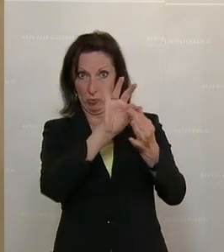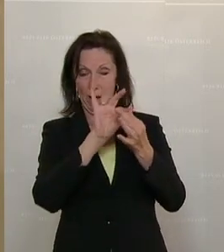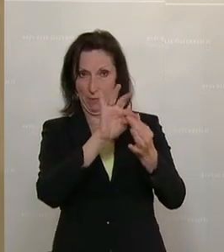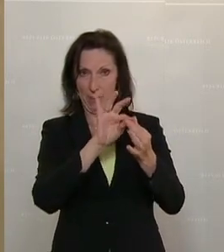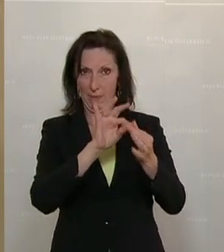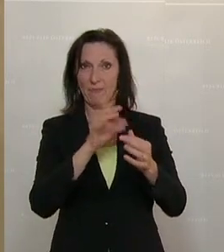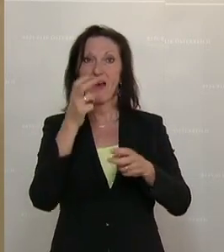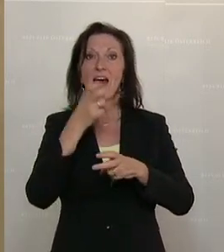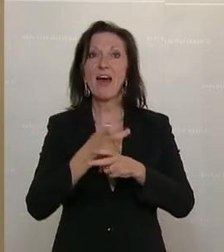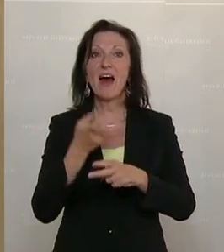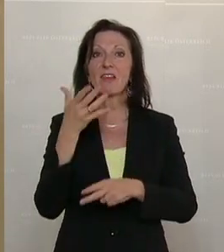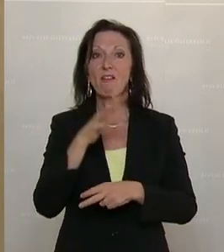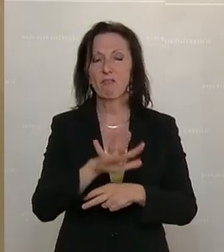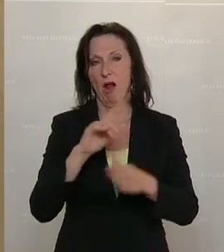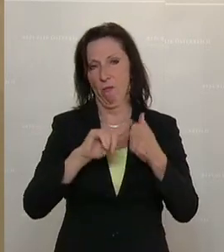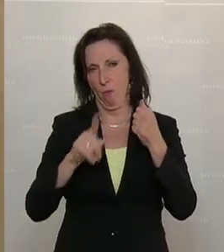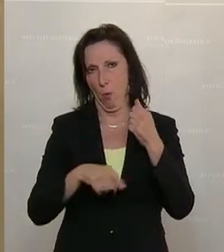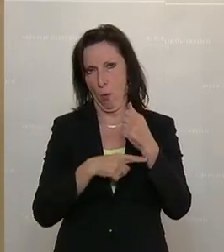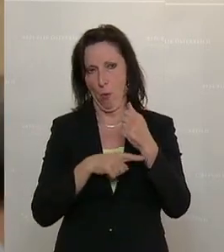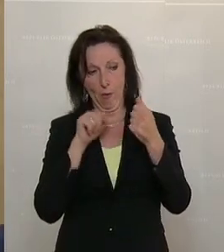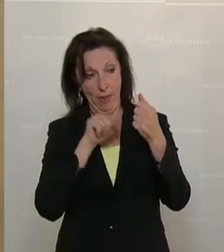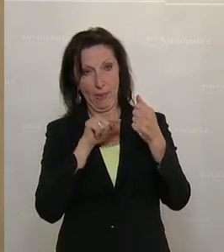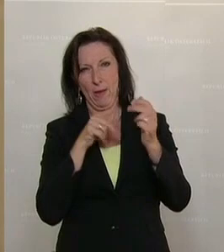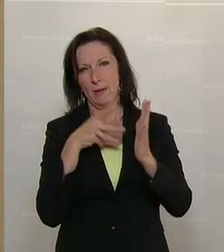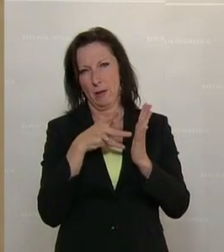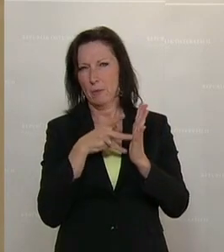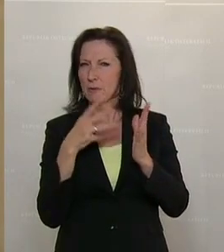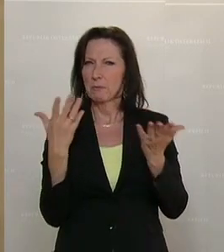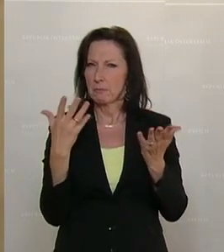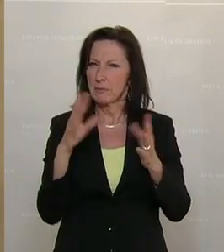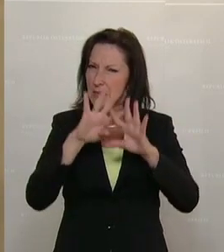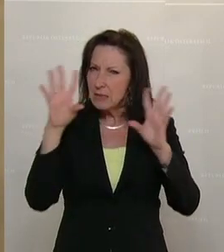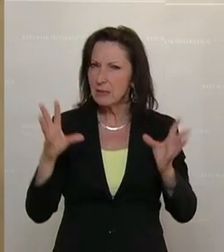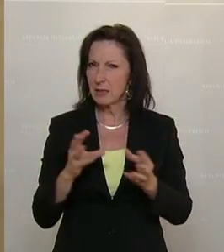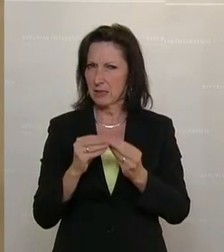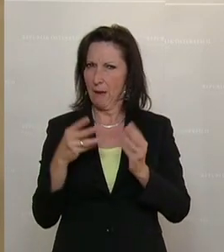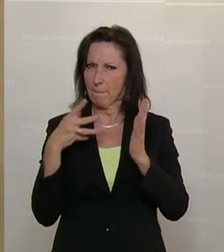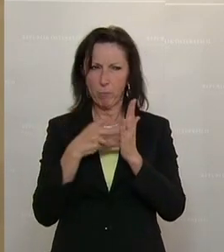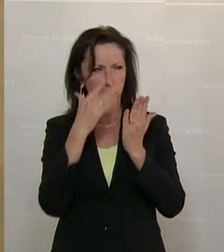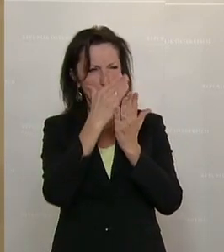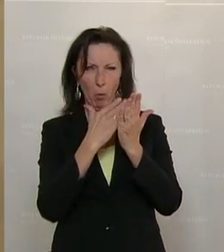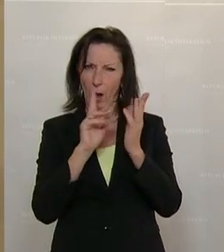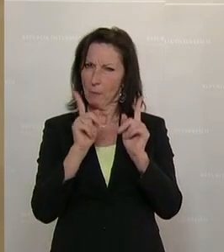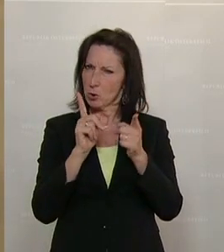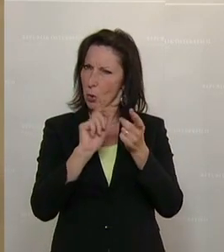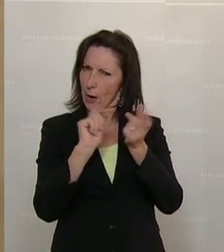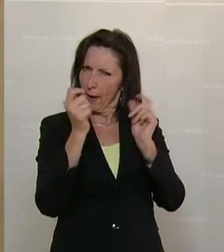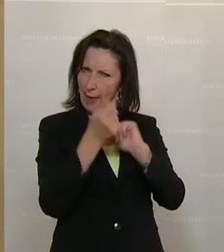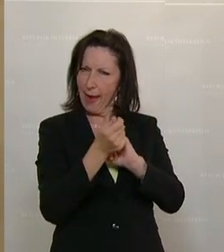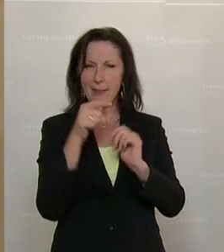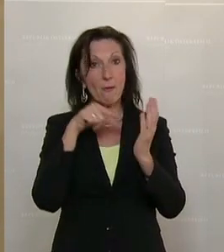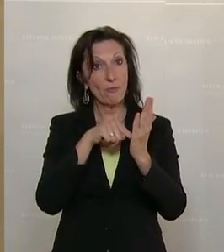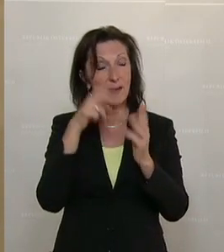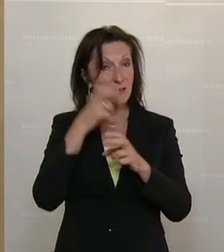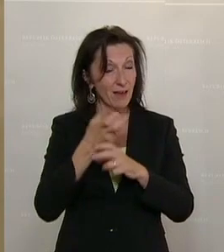des Härtefallfonds, dass sicher im Zuge der gesamten Anpassung des Prüfungsprogramms eine zentrale Prüfung